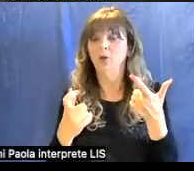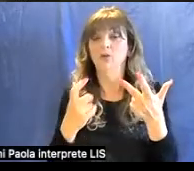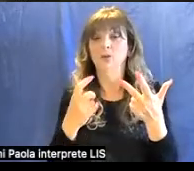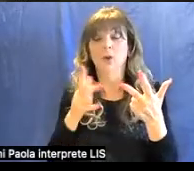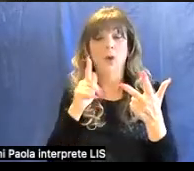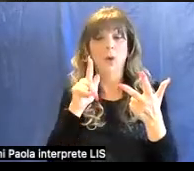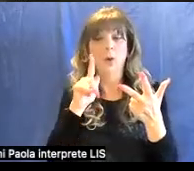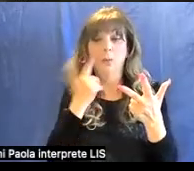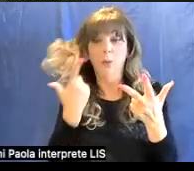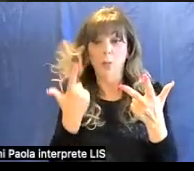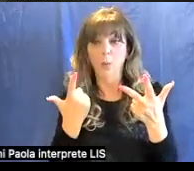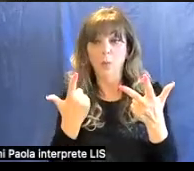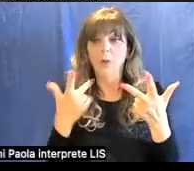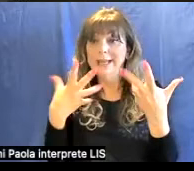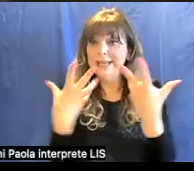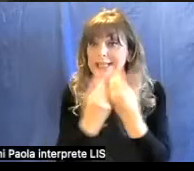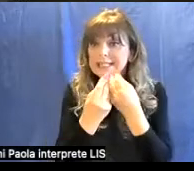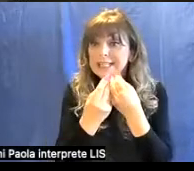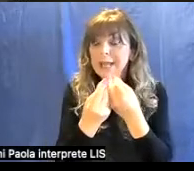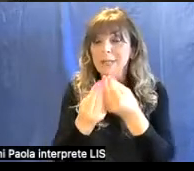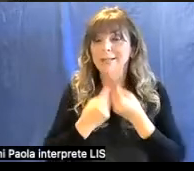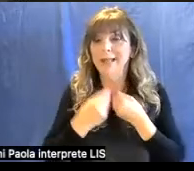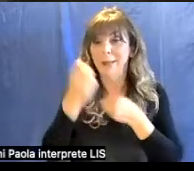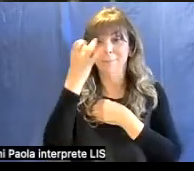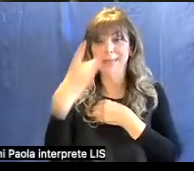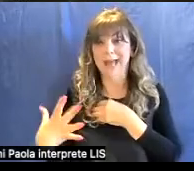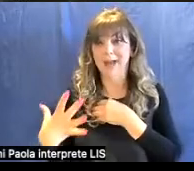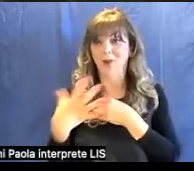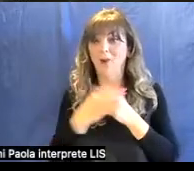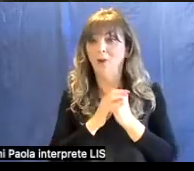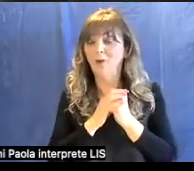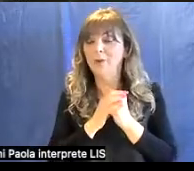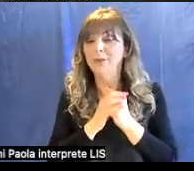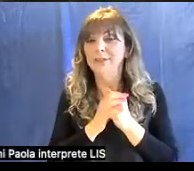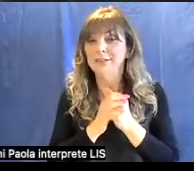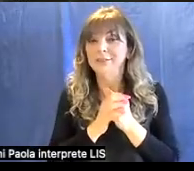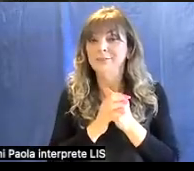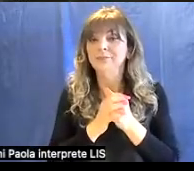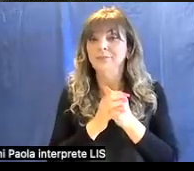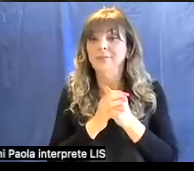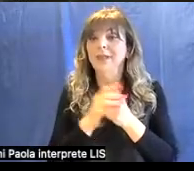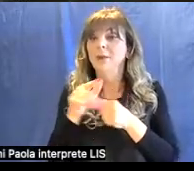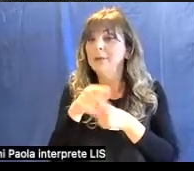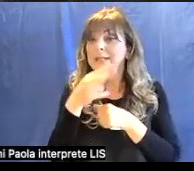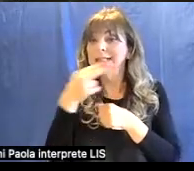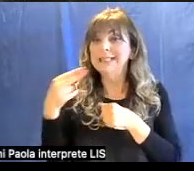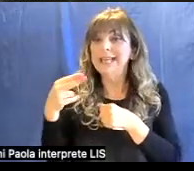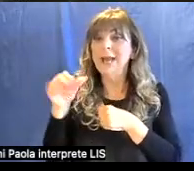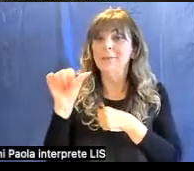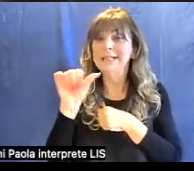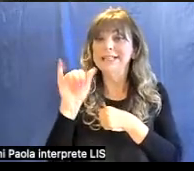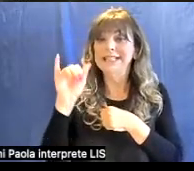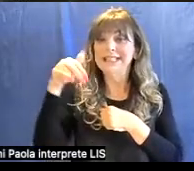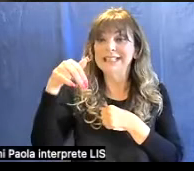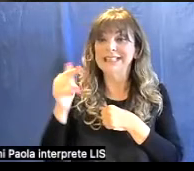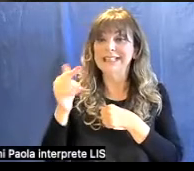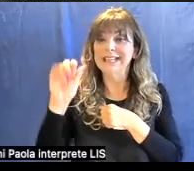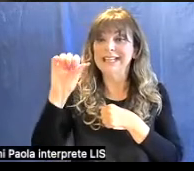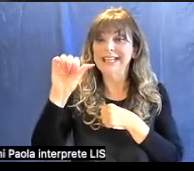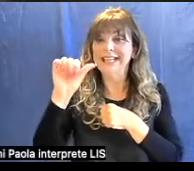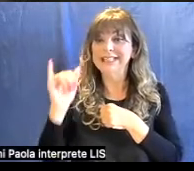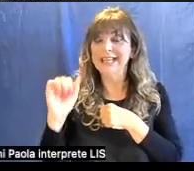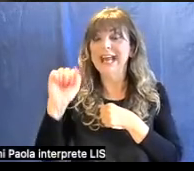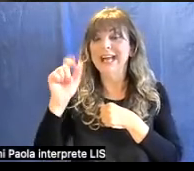il blu. Questo tipo di formazione del colore si chiama sintesi addittiva. Altre volte ci è